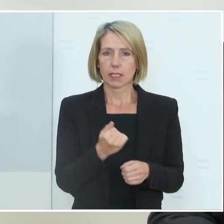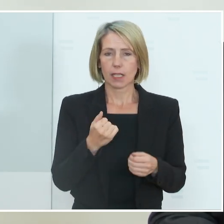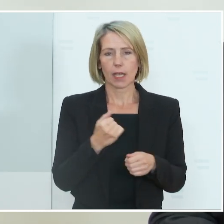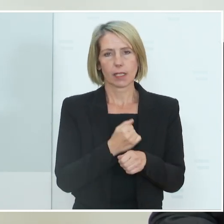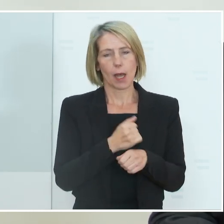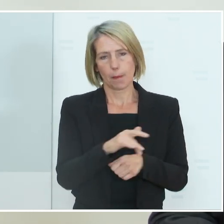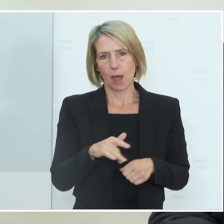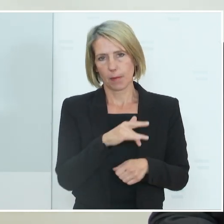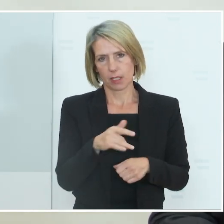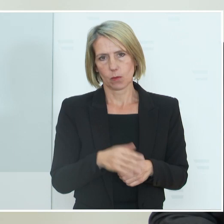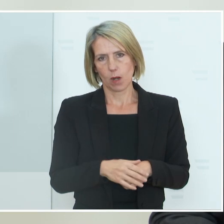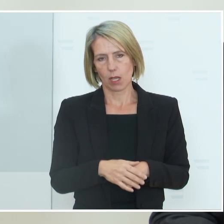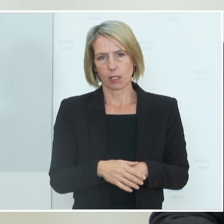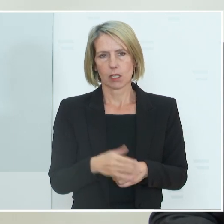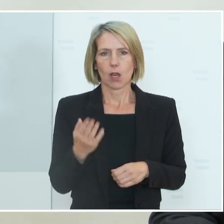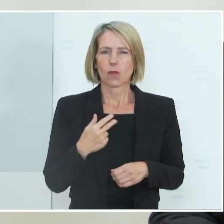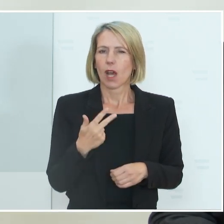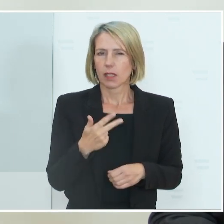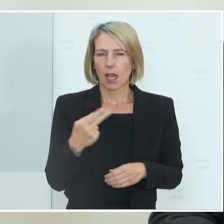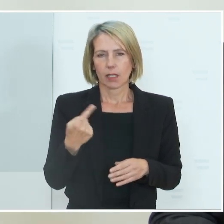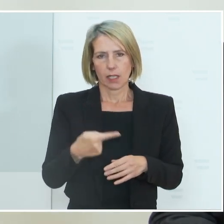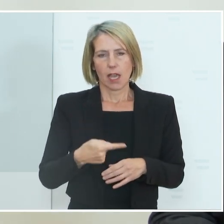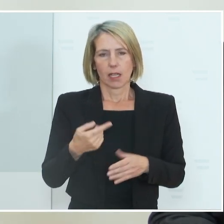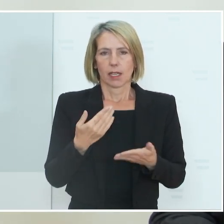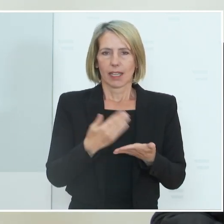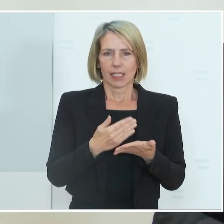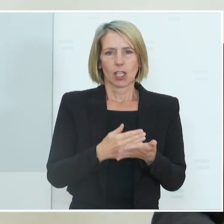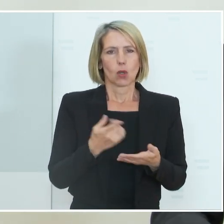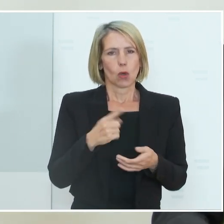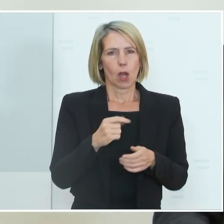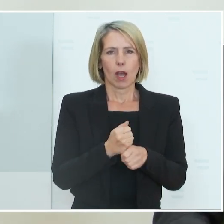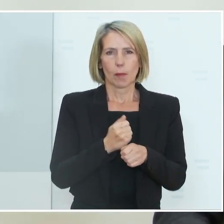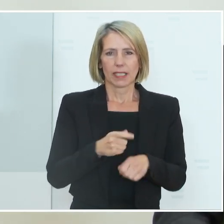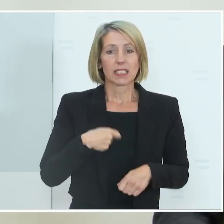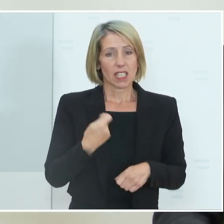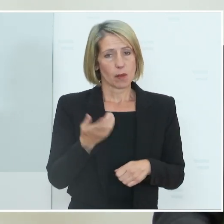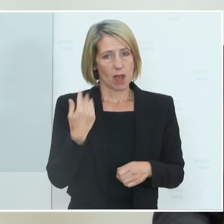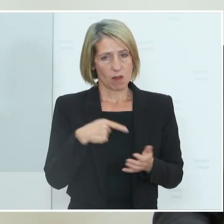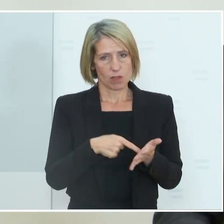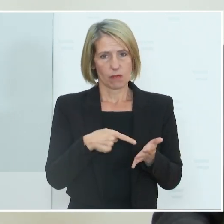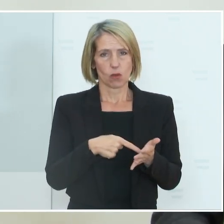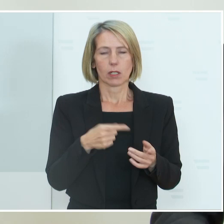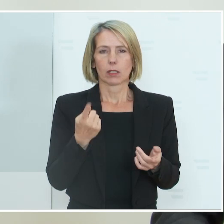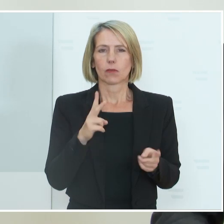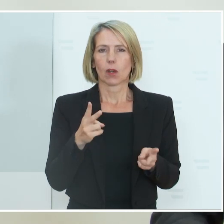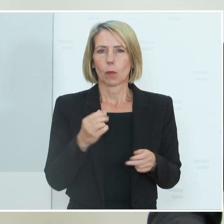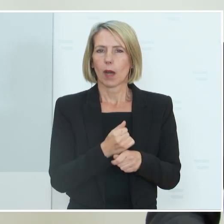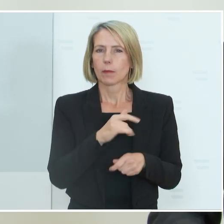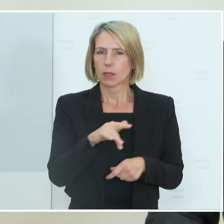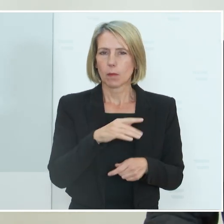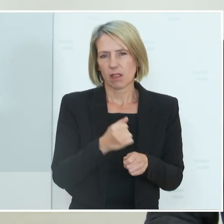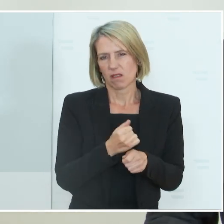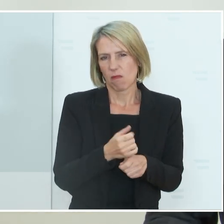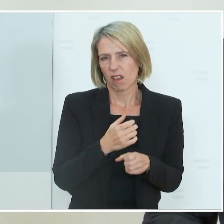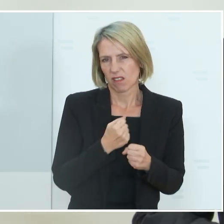3G am Arbeitsplatz Regelung war durchaus etwas, was auch Arbeitgeber eingefordert haben, weil das einfach den Arbeitsplatz sicherer macht,